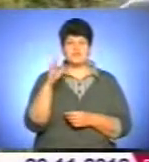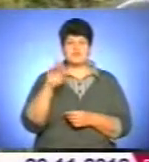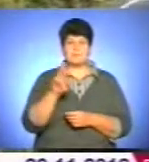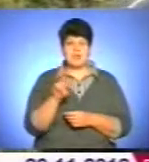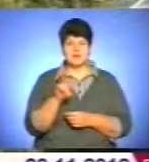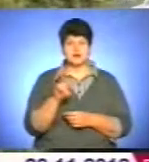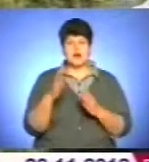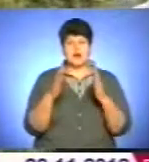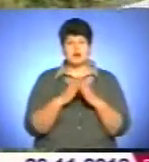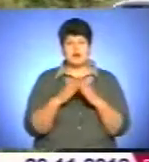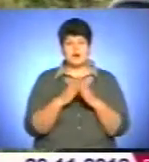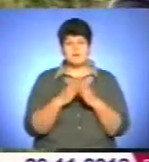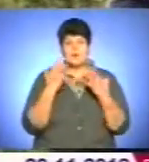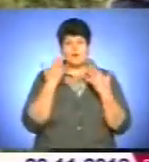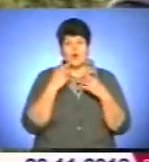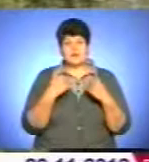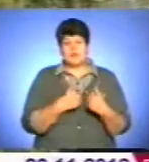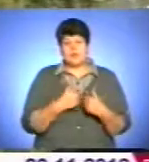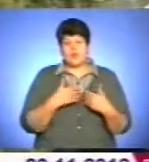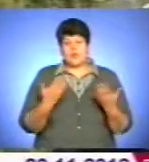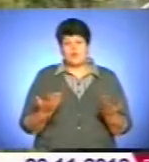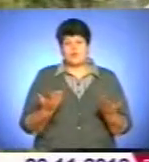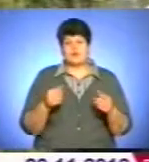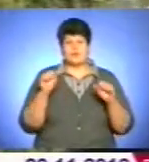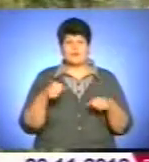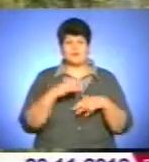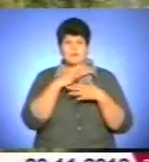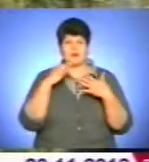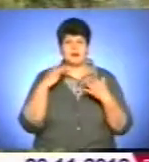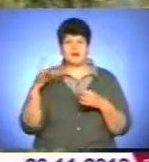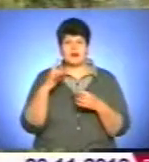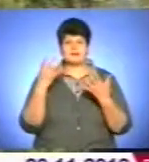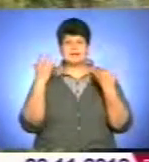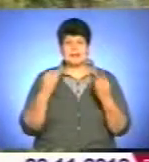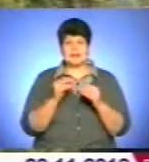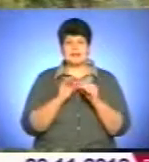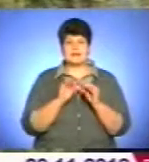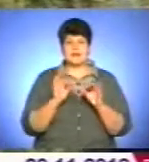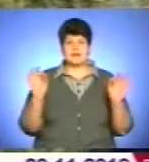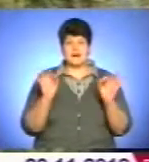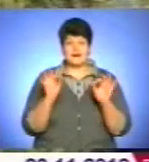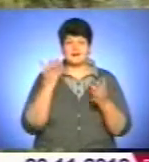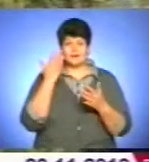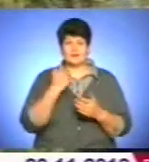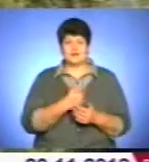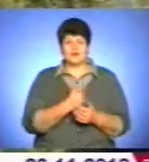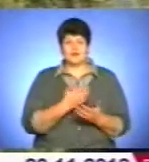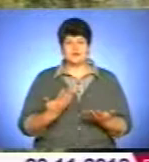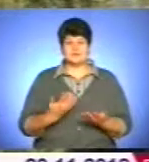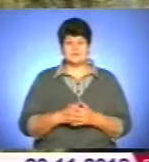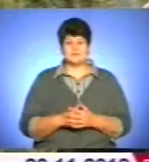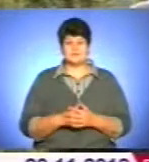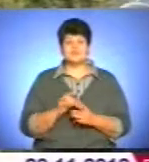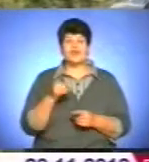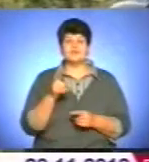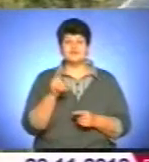'ятницю. А вдома, то коли захожу, можу багато разів на день грати, коли натхнення є велике. А на